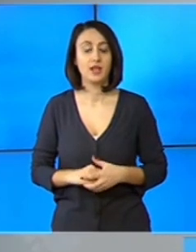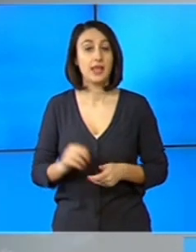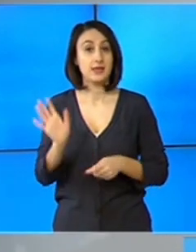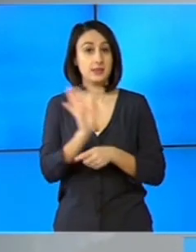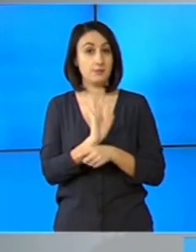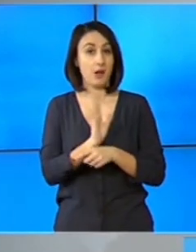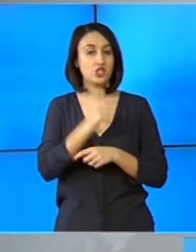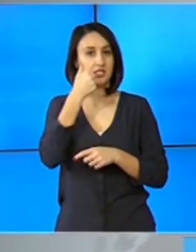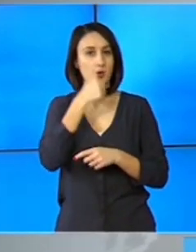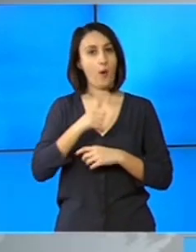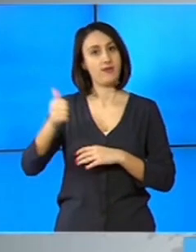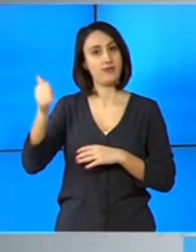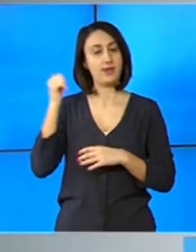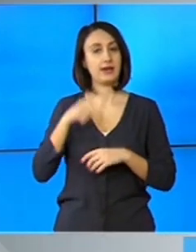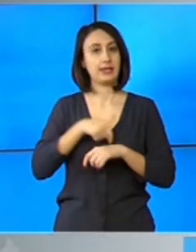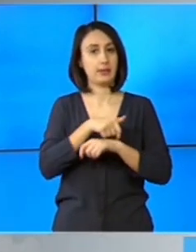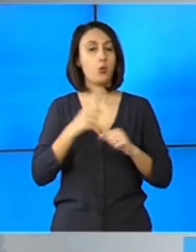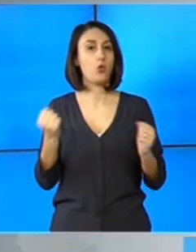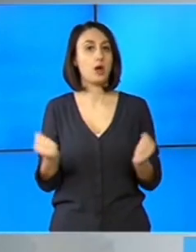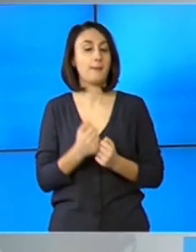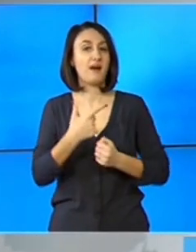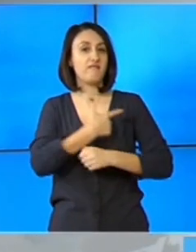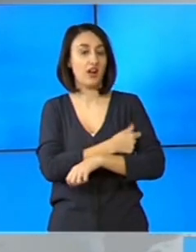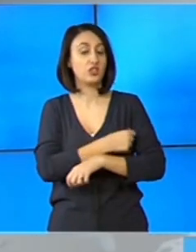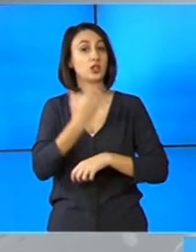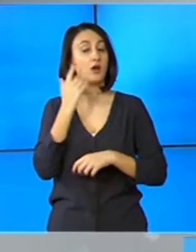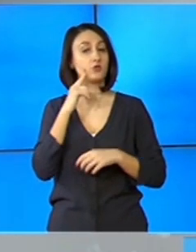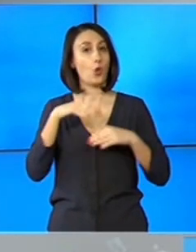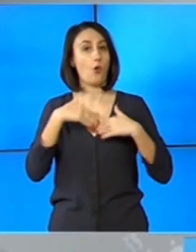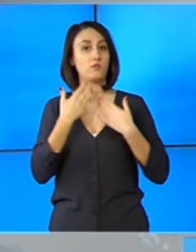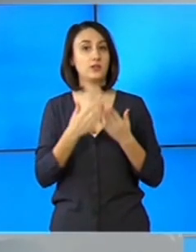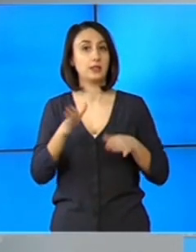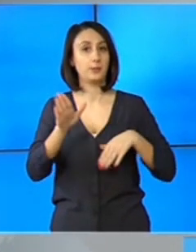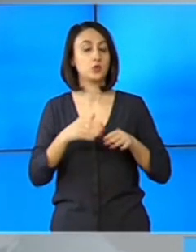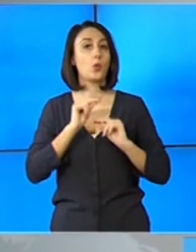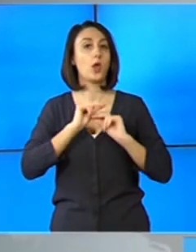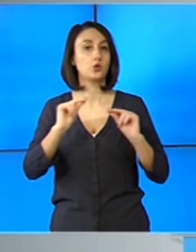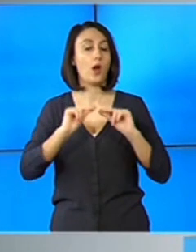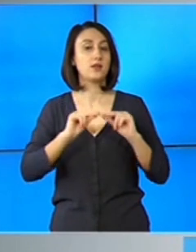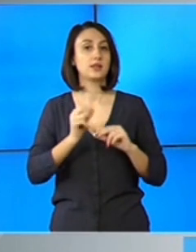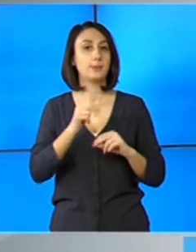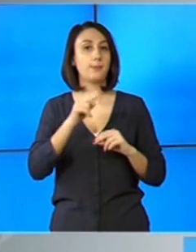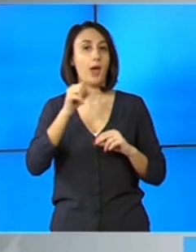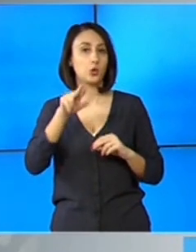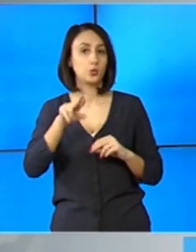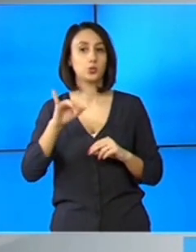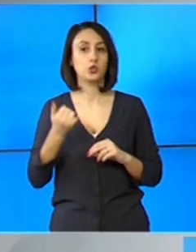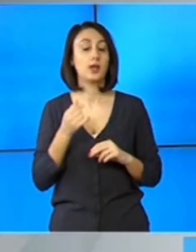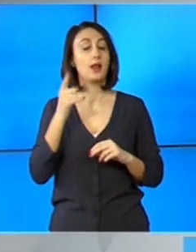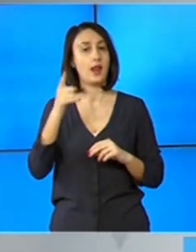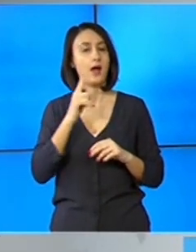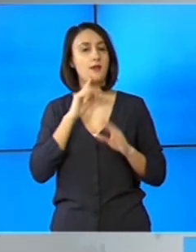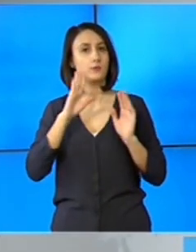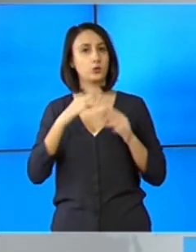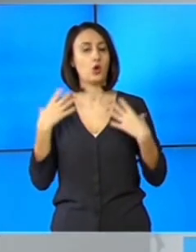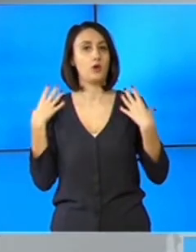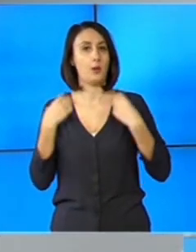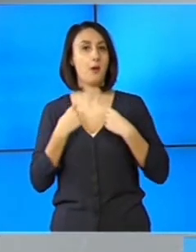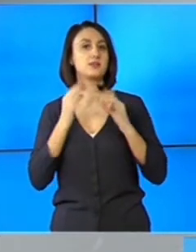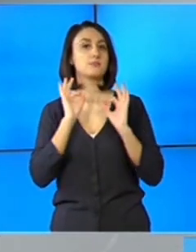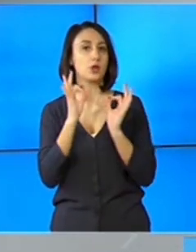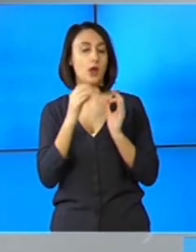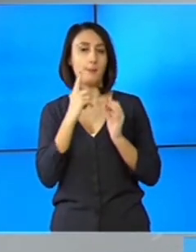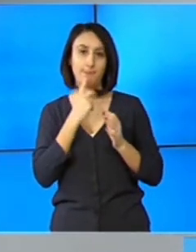Imaginile zilei de ieri din timpul campaniei de vaccinare au fost oferite de Ministrul Educației Sorin Câmpianu. Acesta a purtat o cămașă